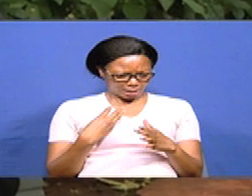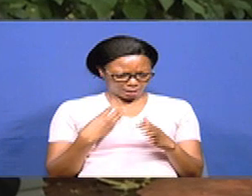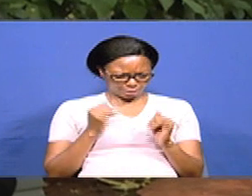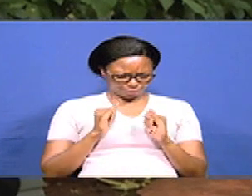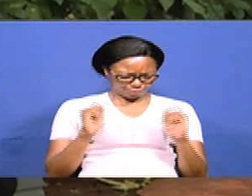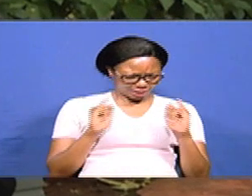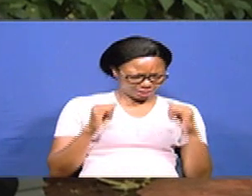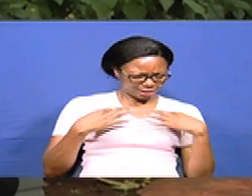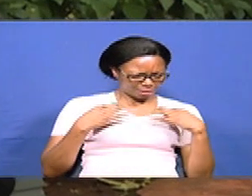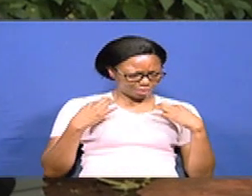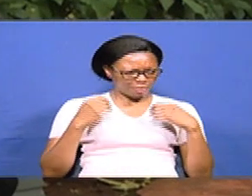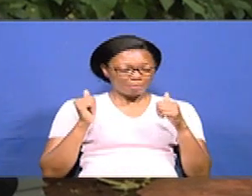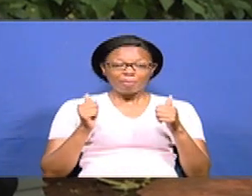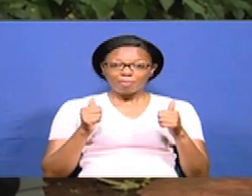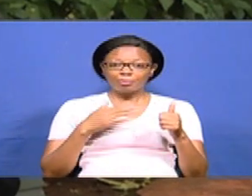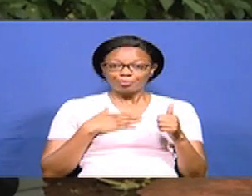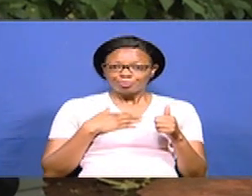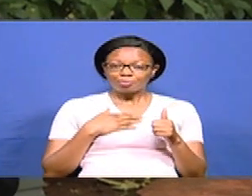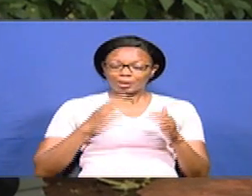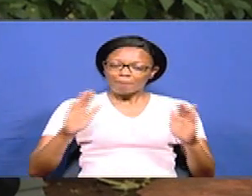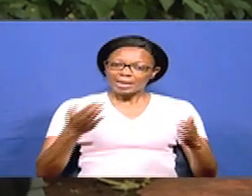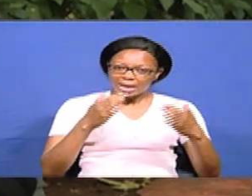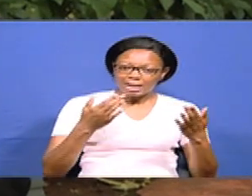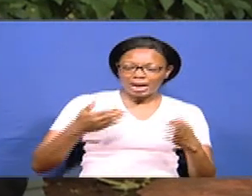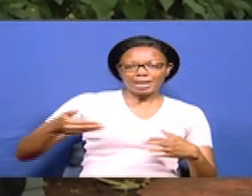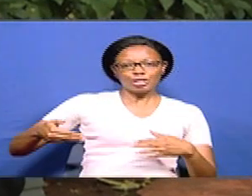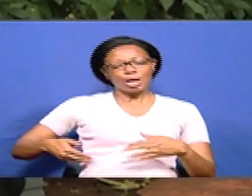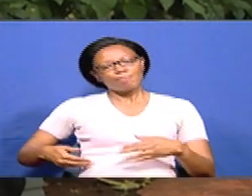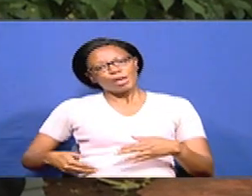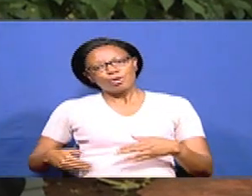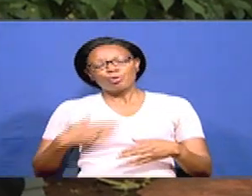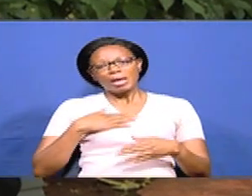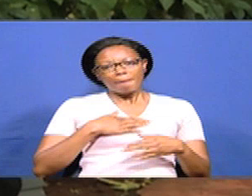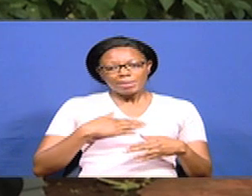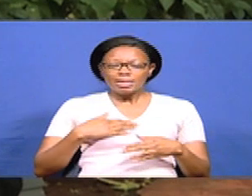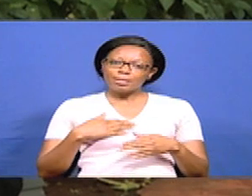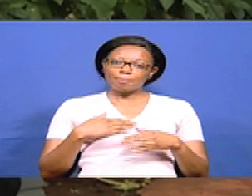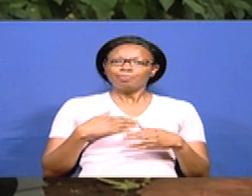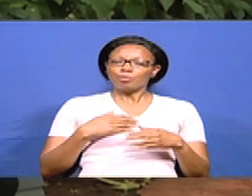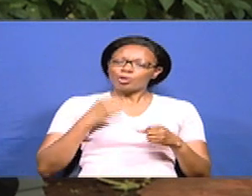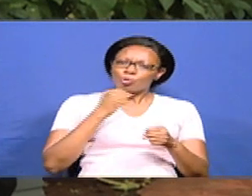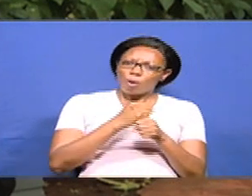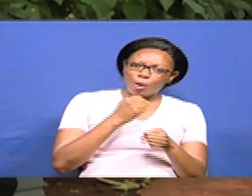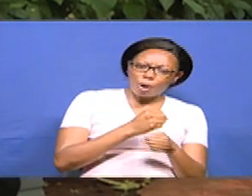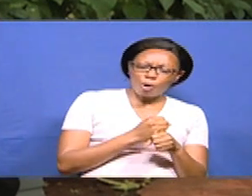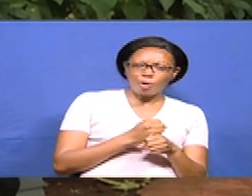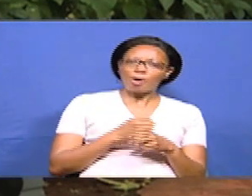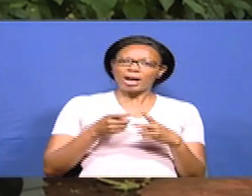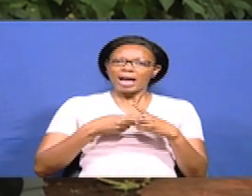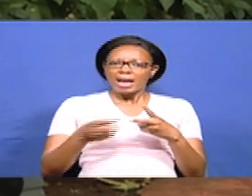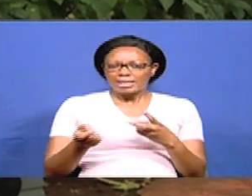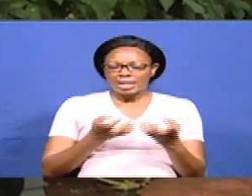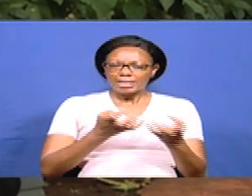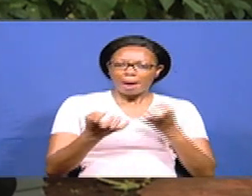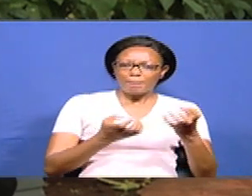kama mimi wajaribu kuji keep busy. Wanaze ma project enye wanaza kuwa busy. Wasikai tu idol. Mwanaza